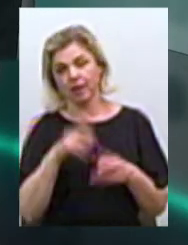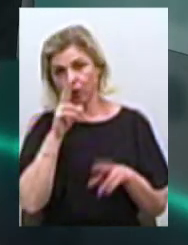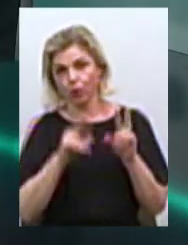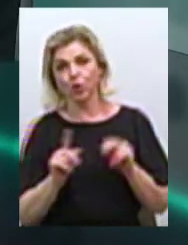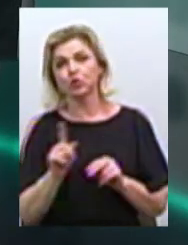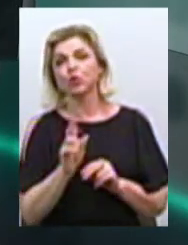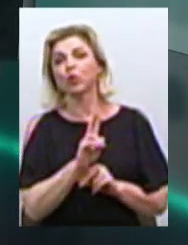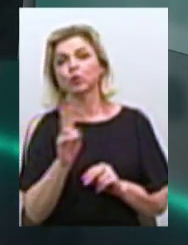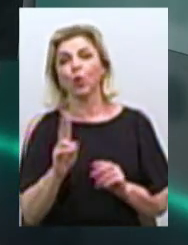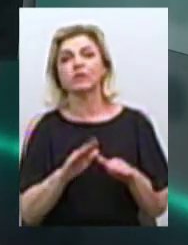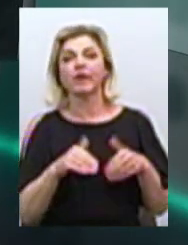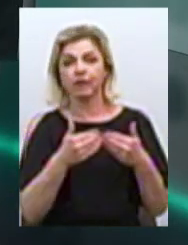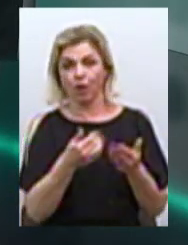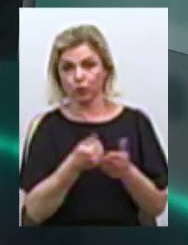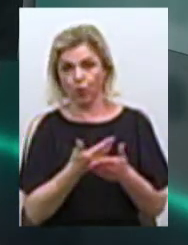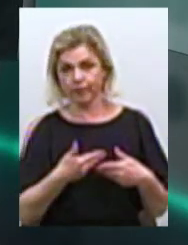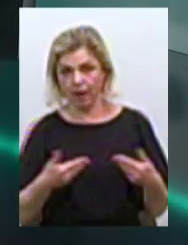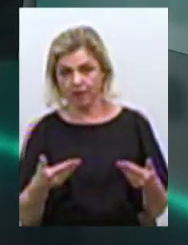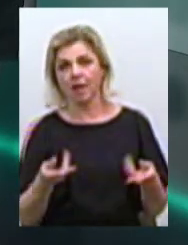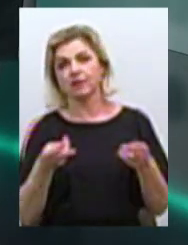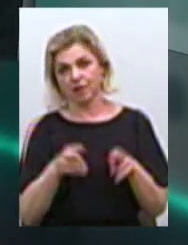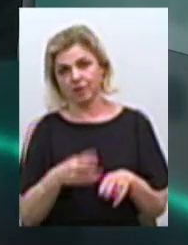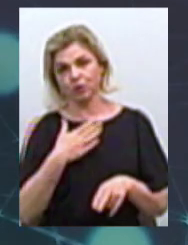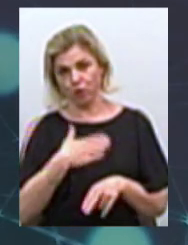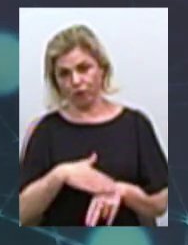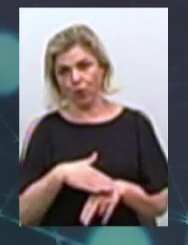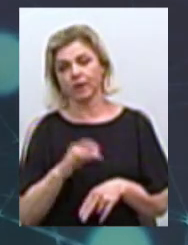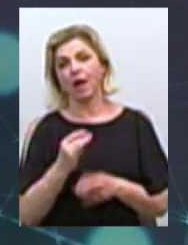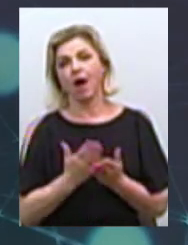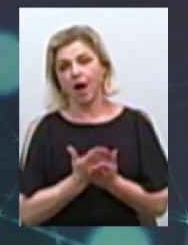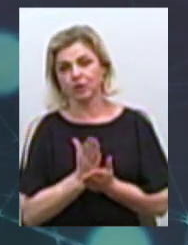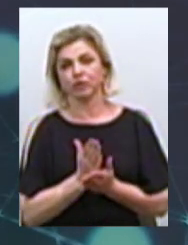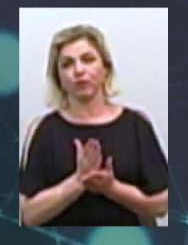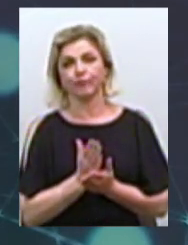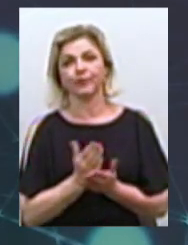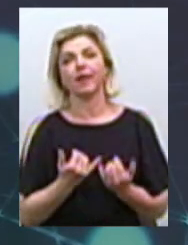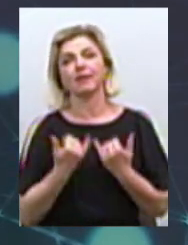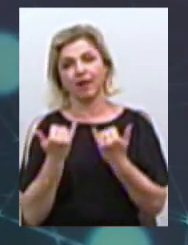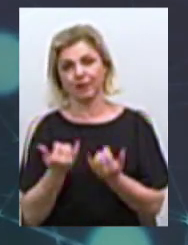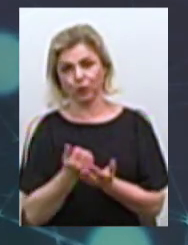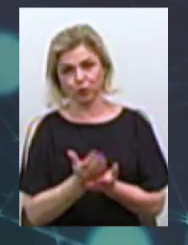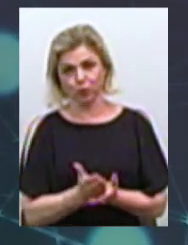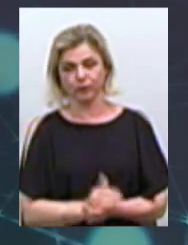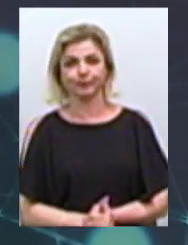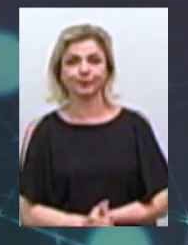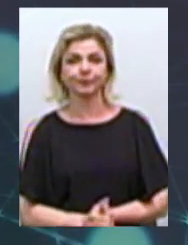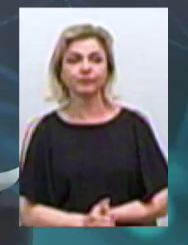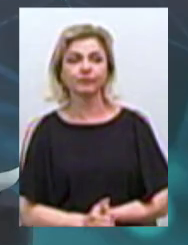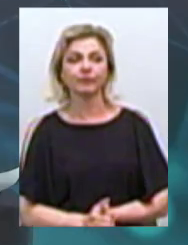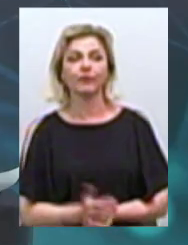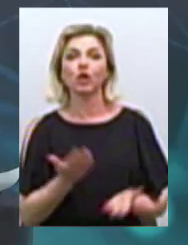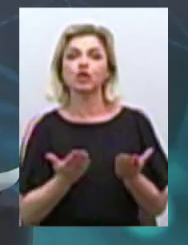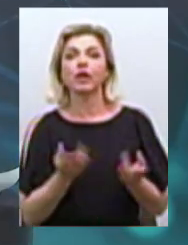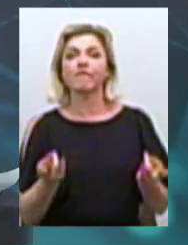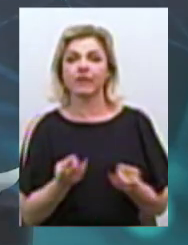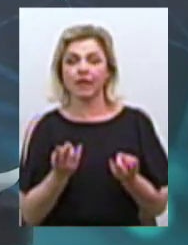до нас звертаються, залишаються задоволеними якістю наданих послуг. А скажіть, будь ласка, чи діє